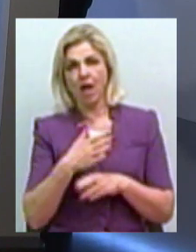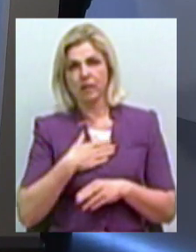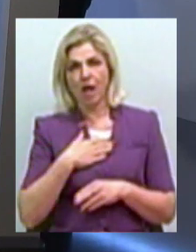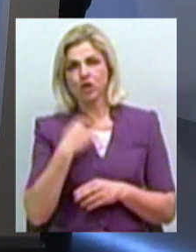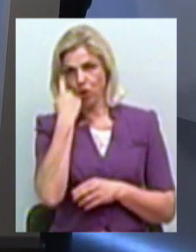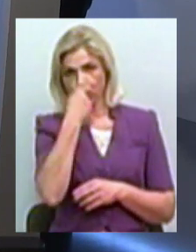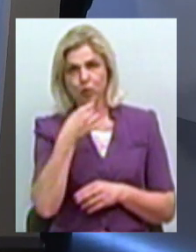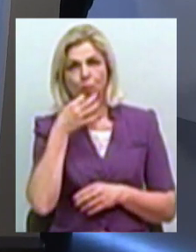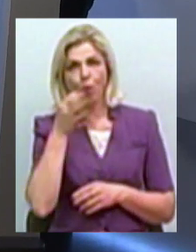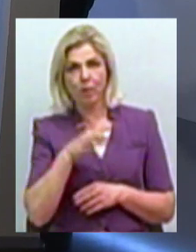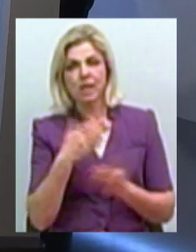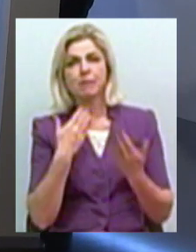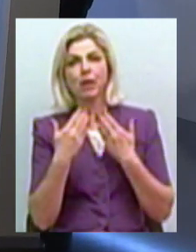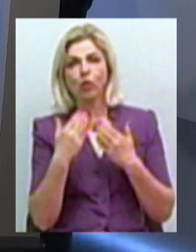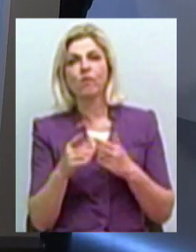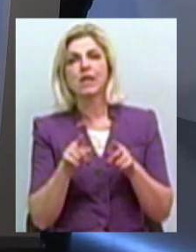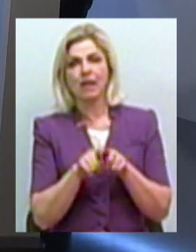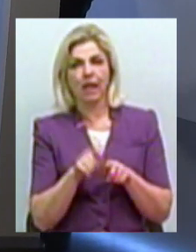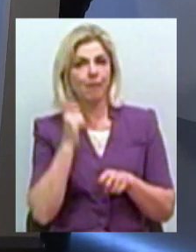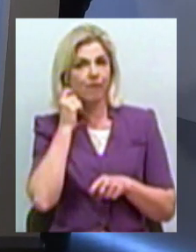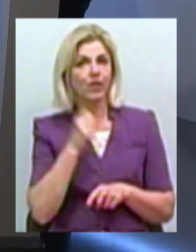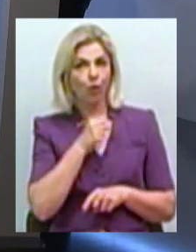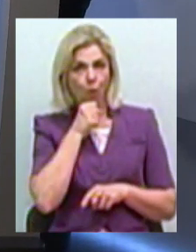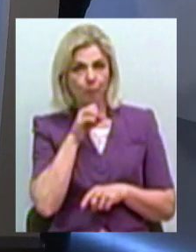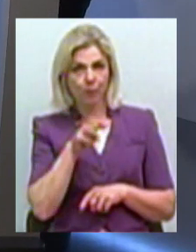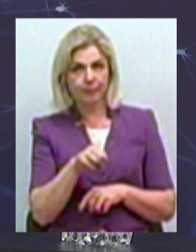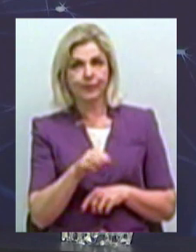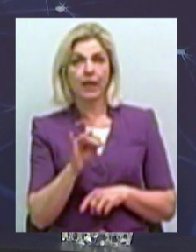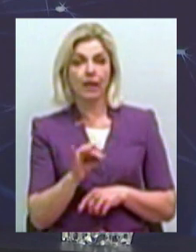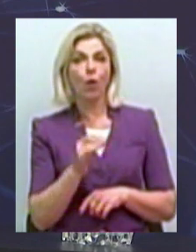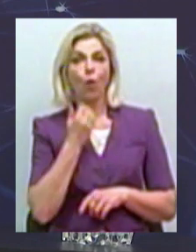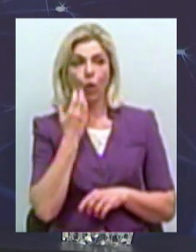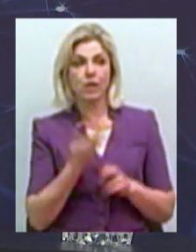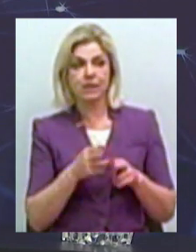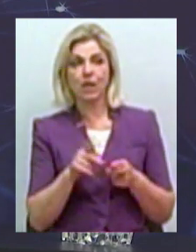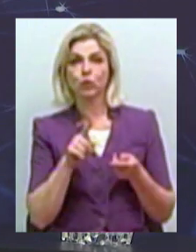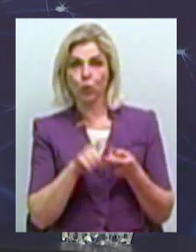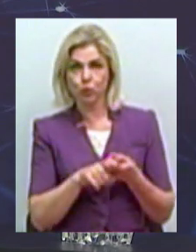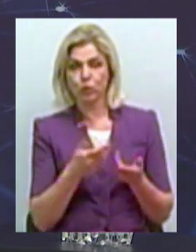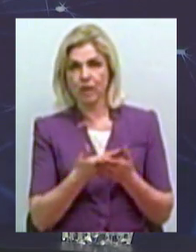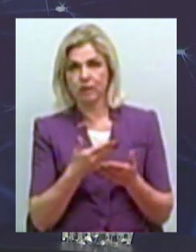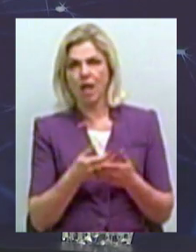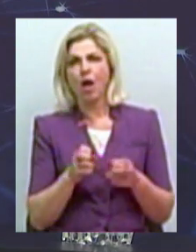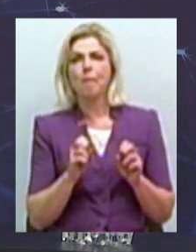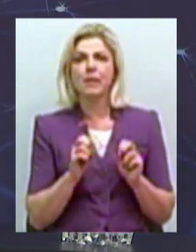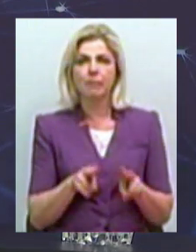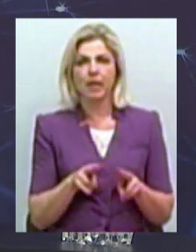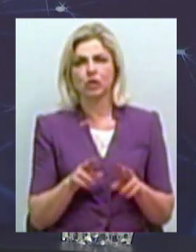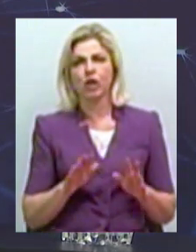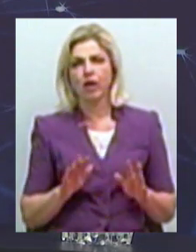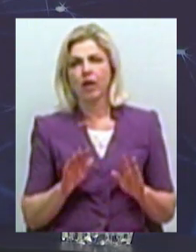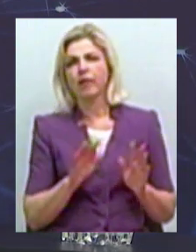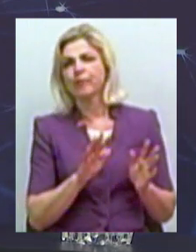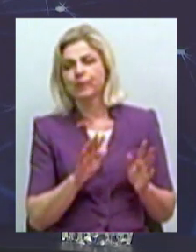спілкування з таким віком. І, до речі, коли це стосується, наприклад, безпечних вчинків на